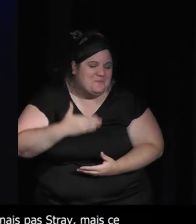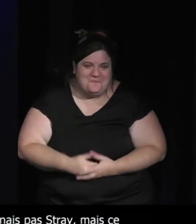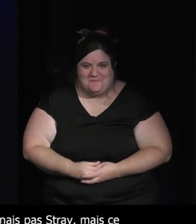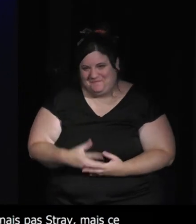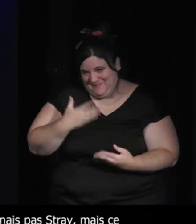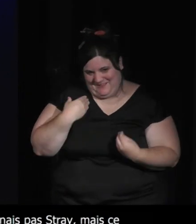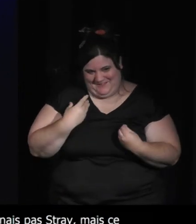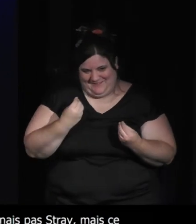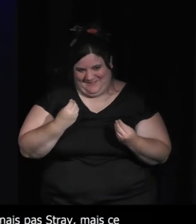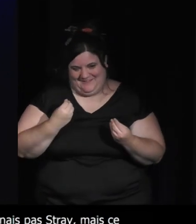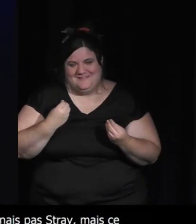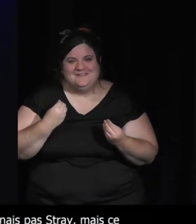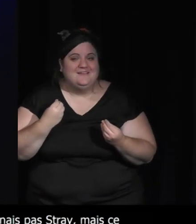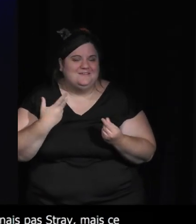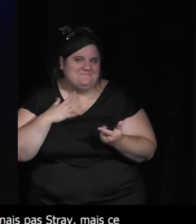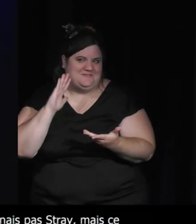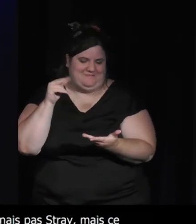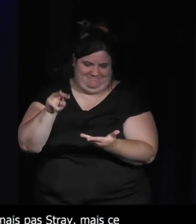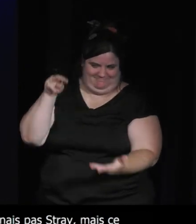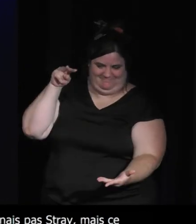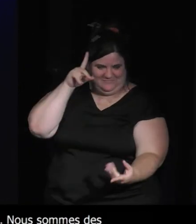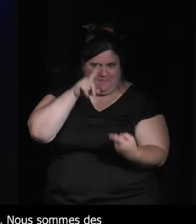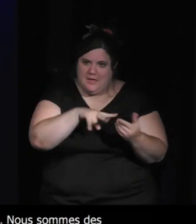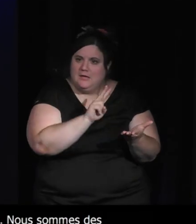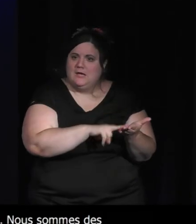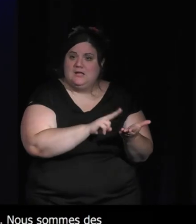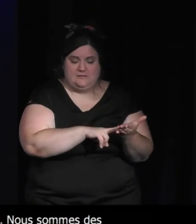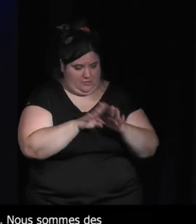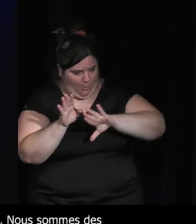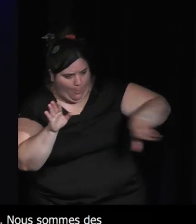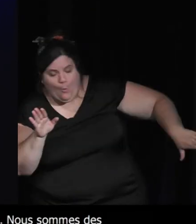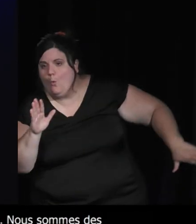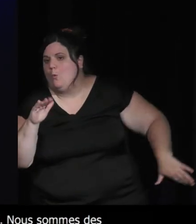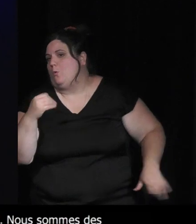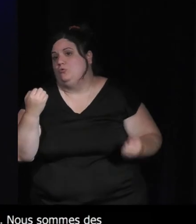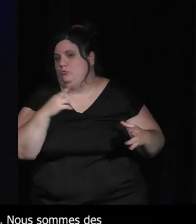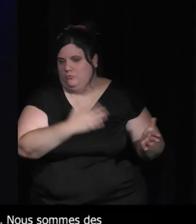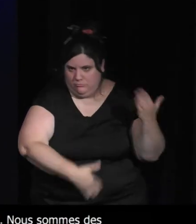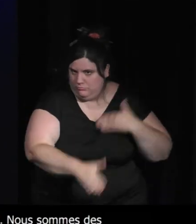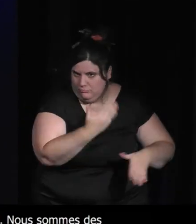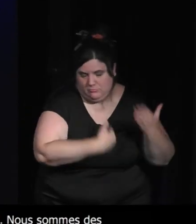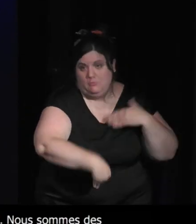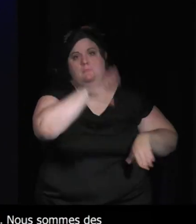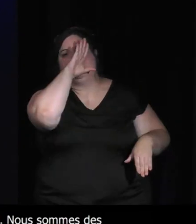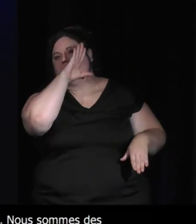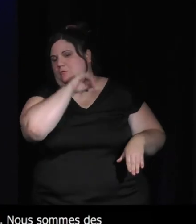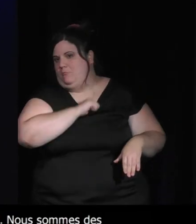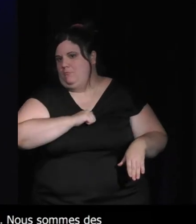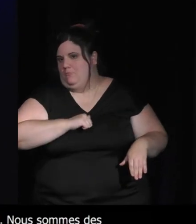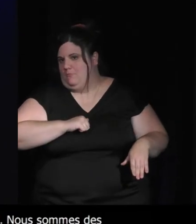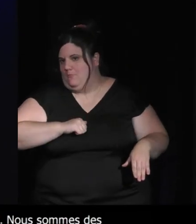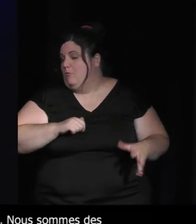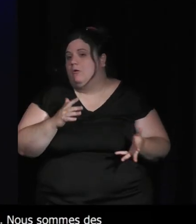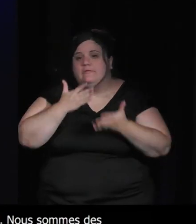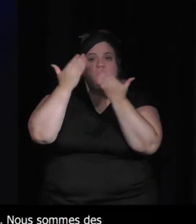émancipé de notre réalité elle va nous revenir en forme de boomerang donc qu'est-ce que ce sera sous la forme de chats